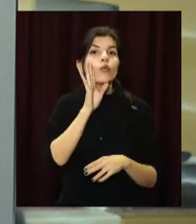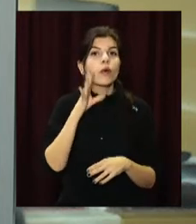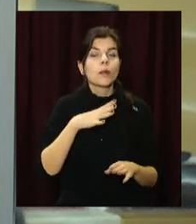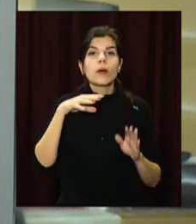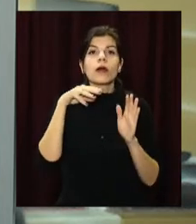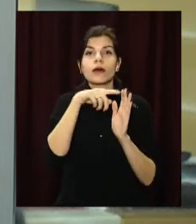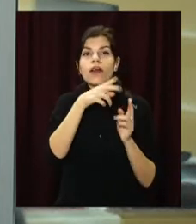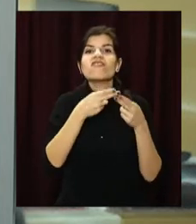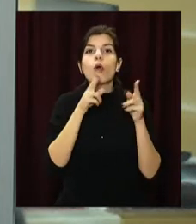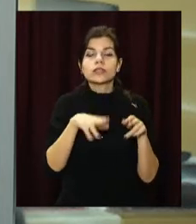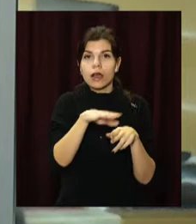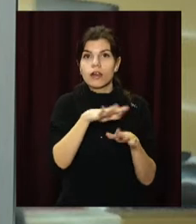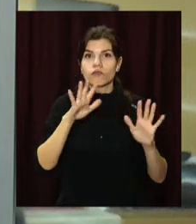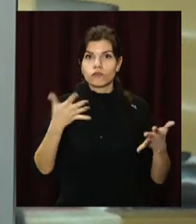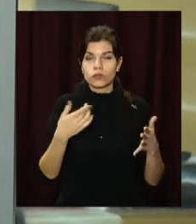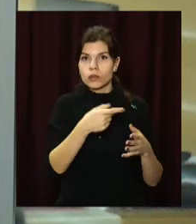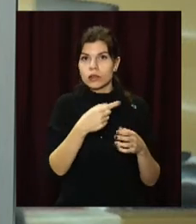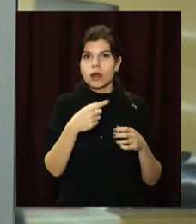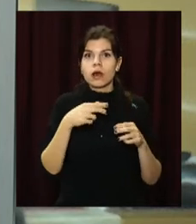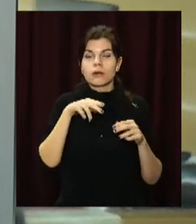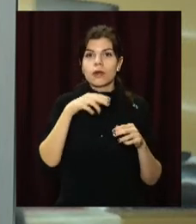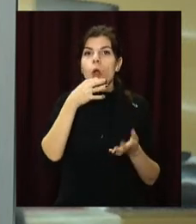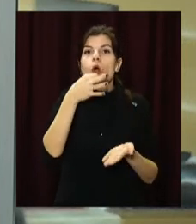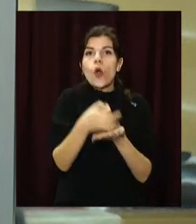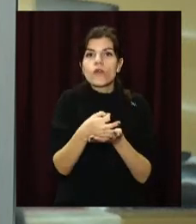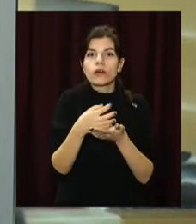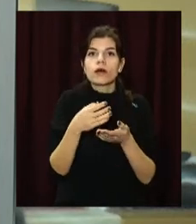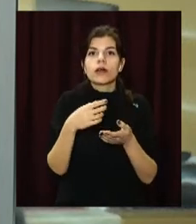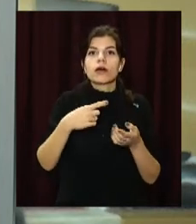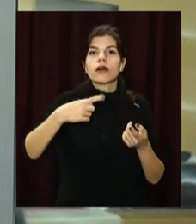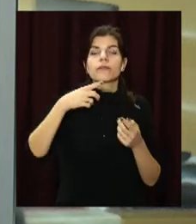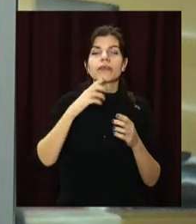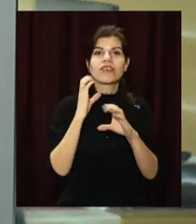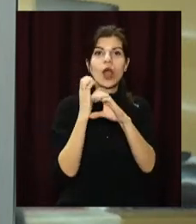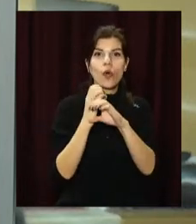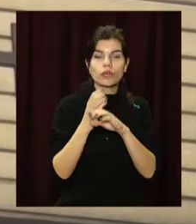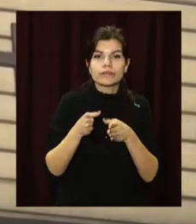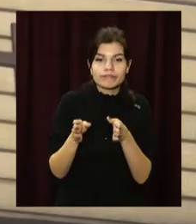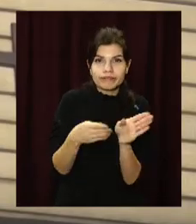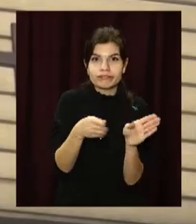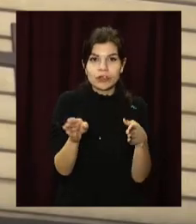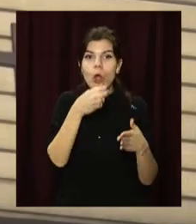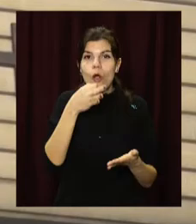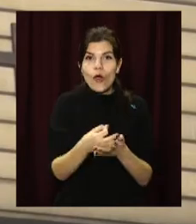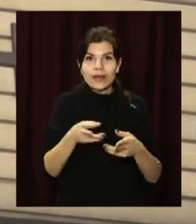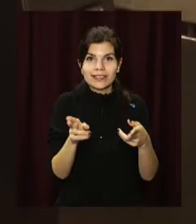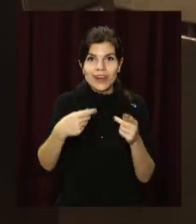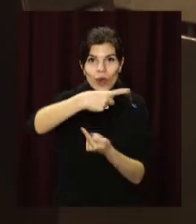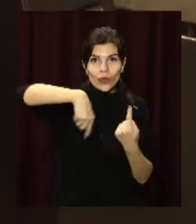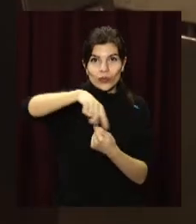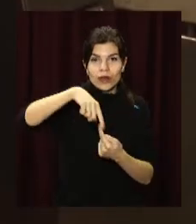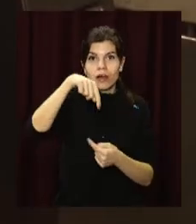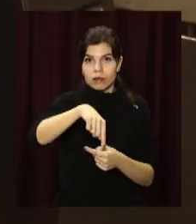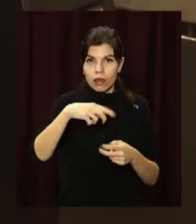метровокзальна сталася аварія. Там зламалася стрілка, що відповідала за круговий рух вагонів. На комунальному підприємстві, кажуть, через поломку